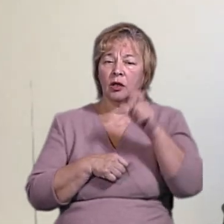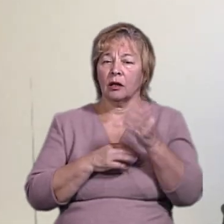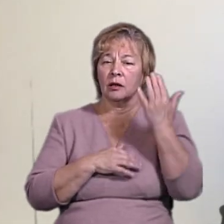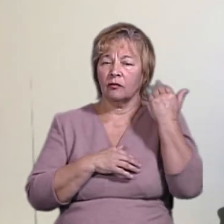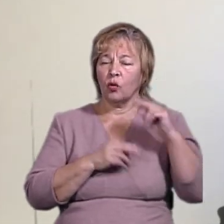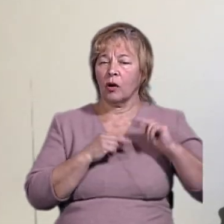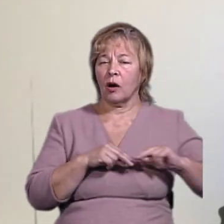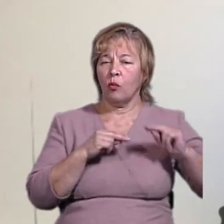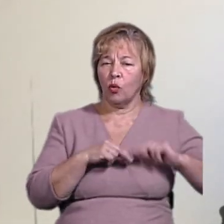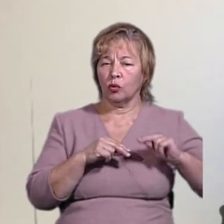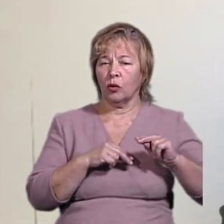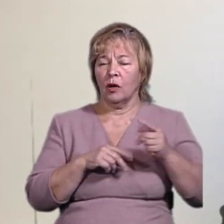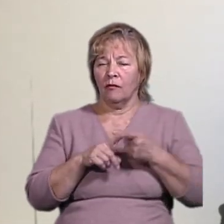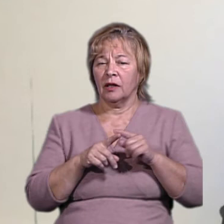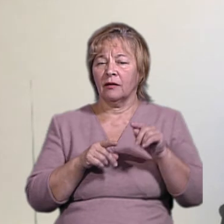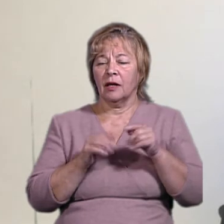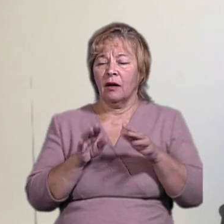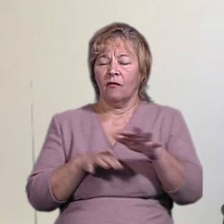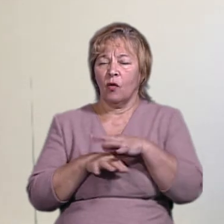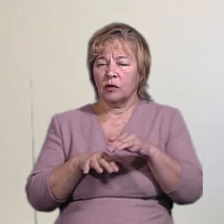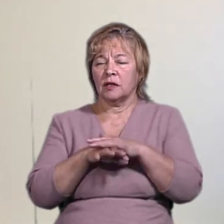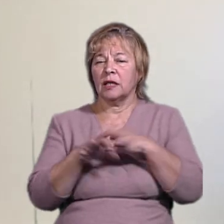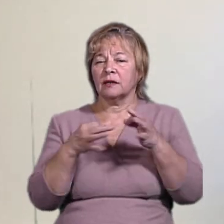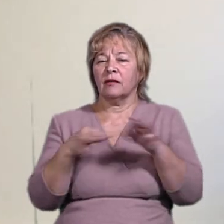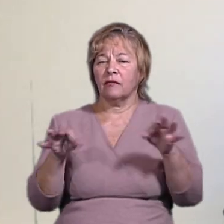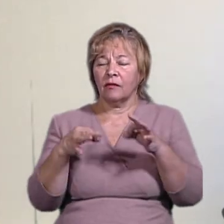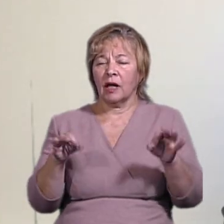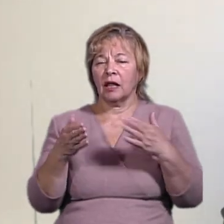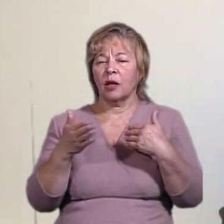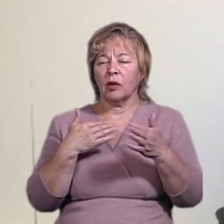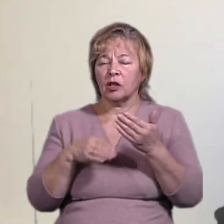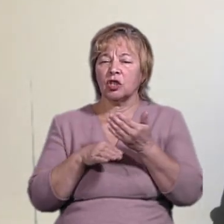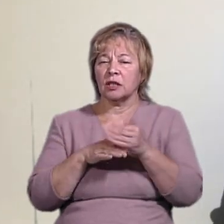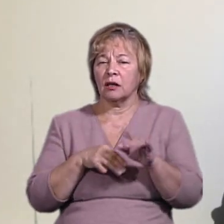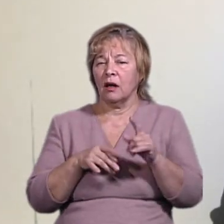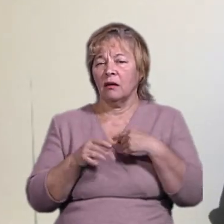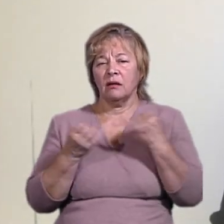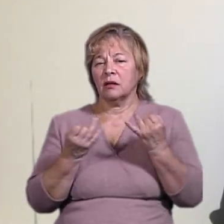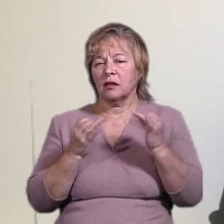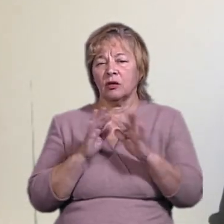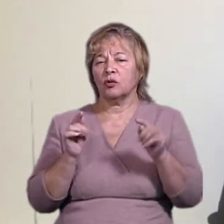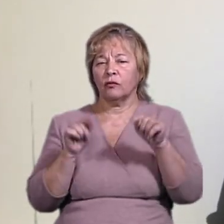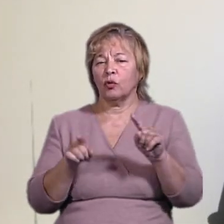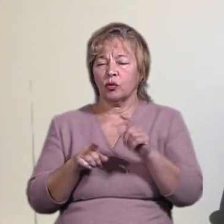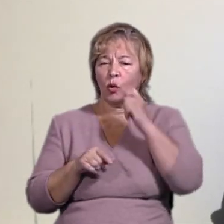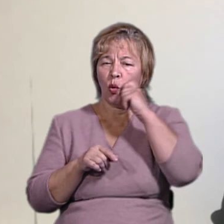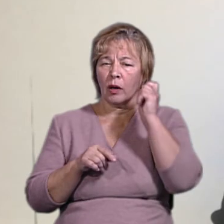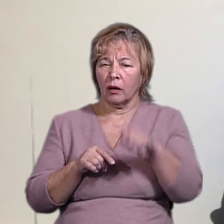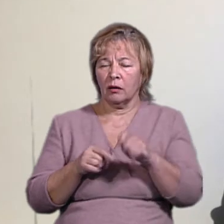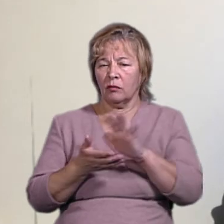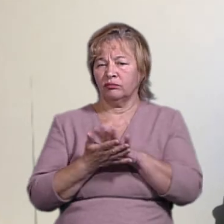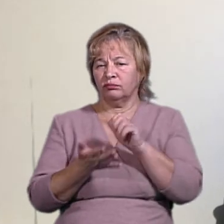працює в сфері демократії, і перемовини, дипломатії частково не зацікавлена в тому, щоб Україна несла